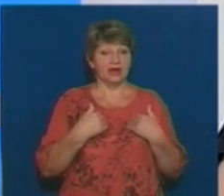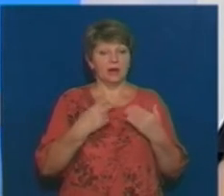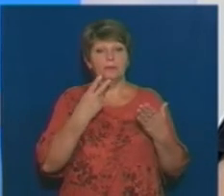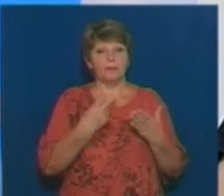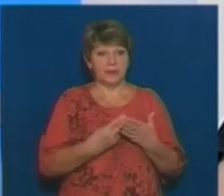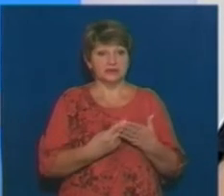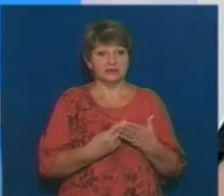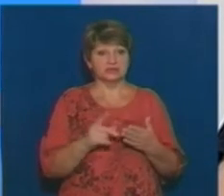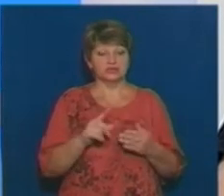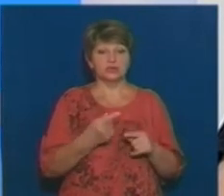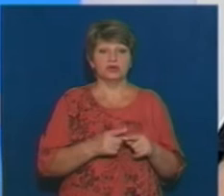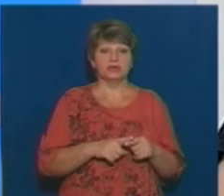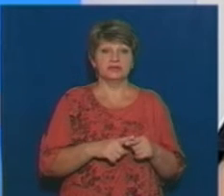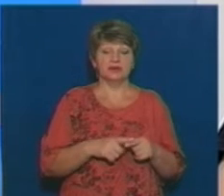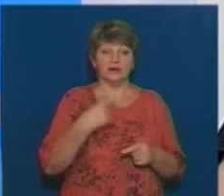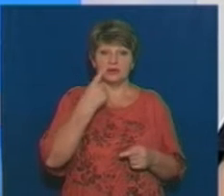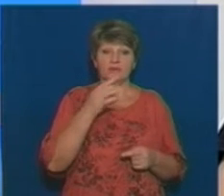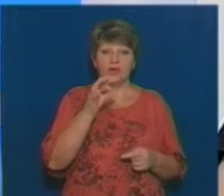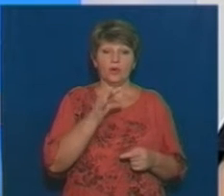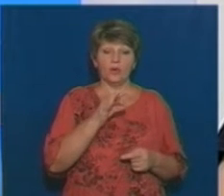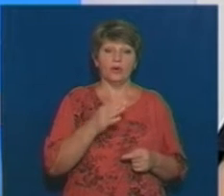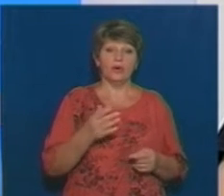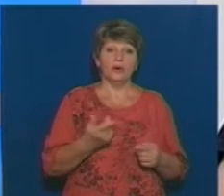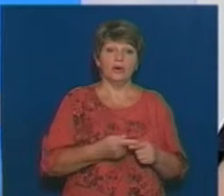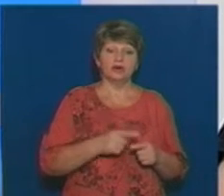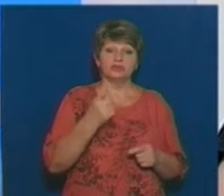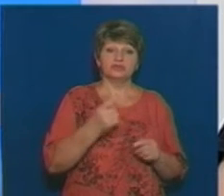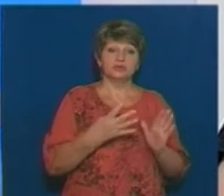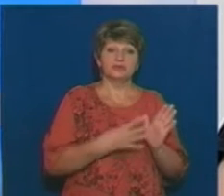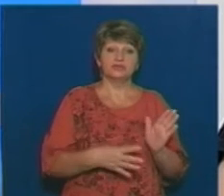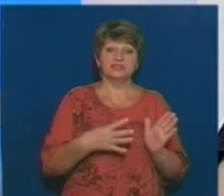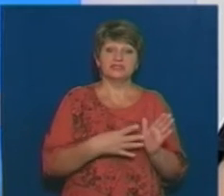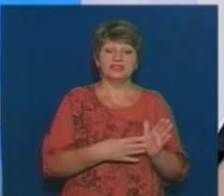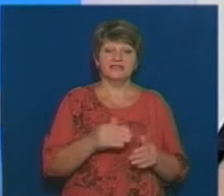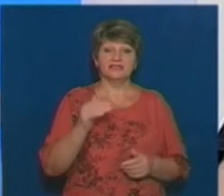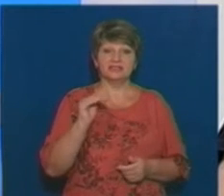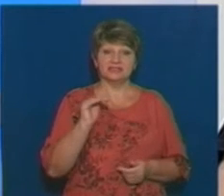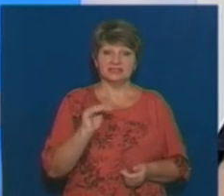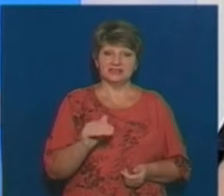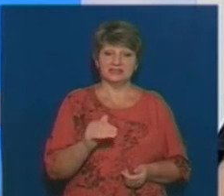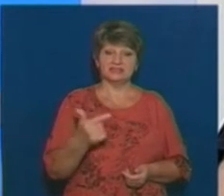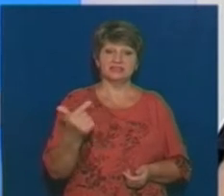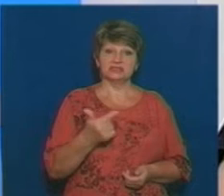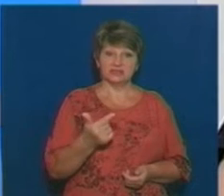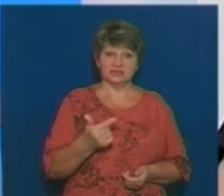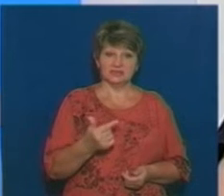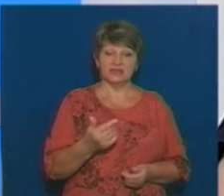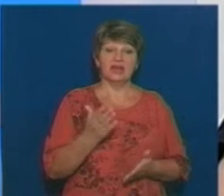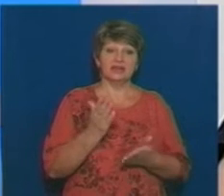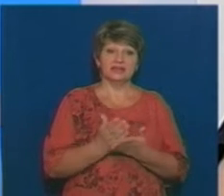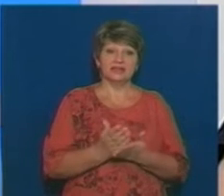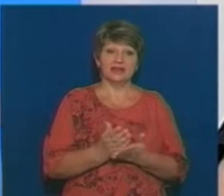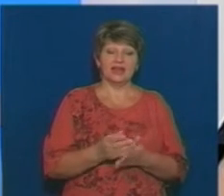це йде мова про угоди, які були укладені в травні місяці на 199 тисяч гривень. Це дійсно є